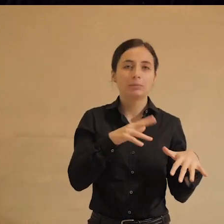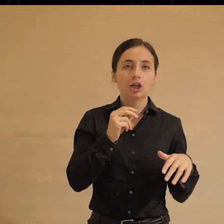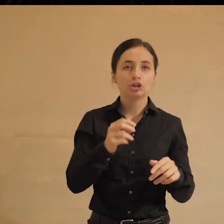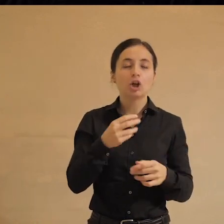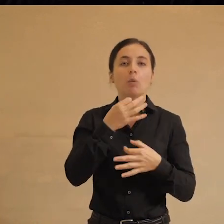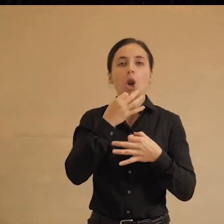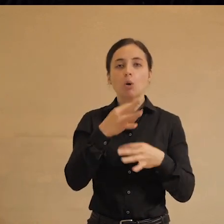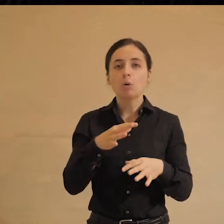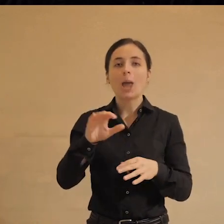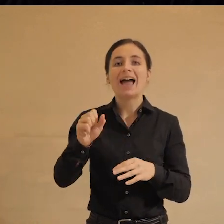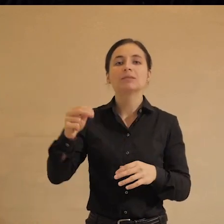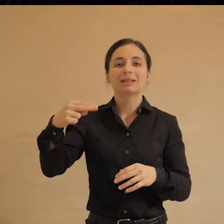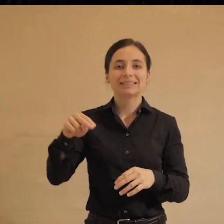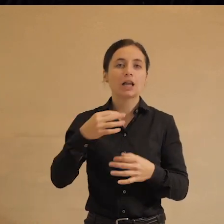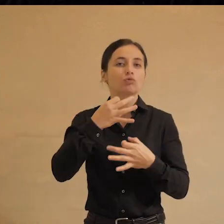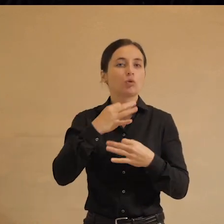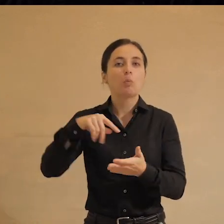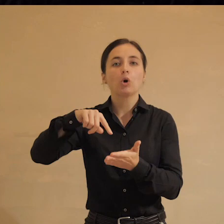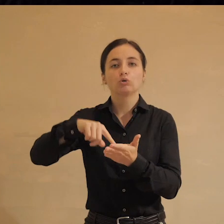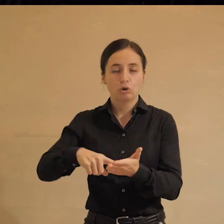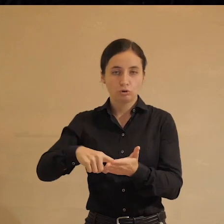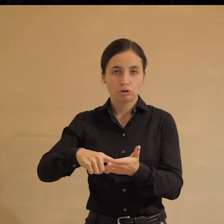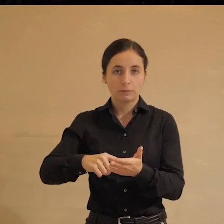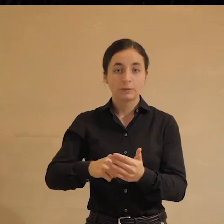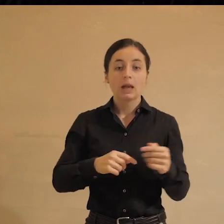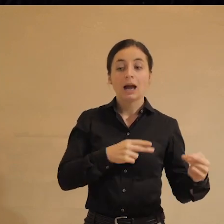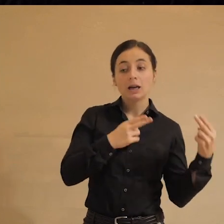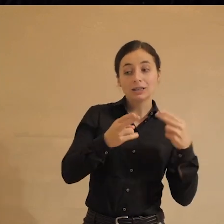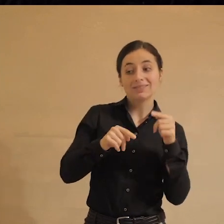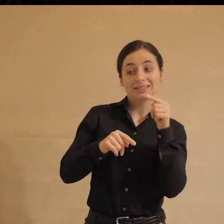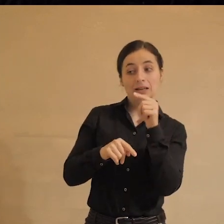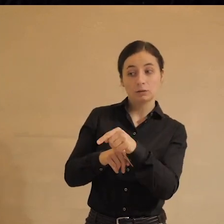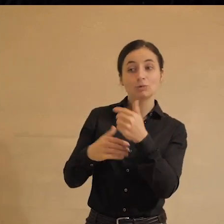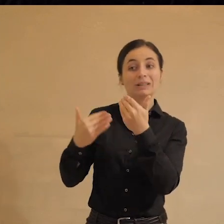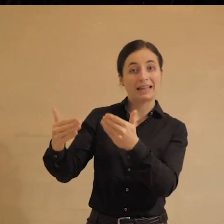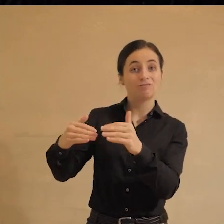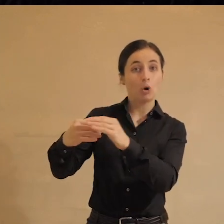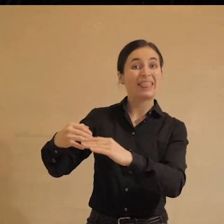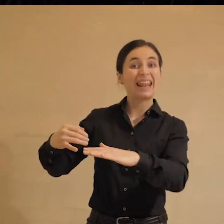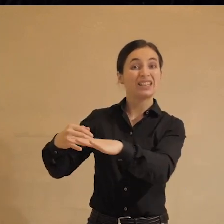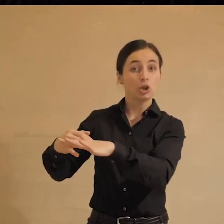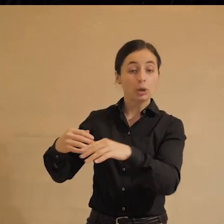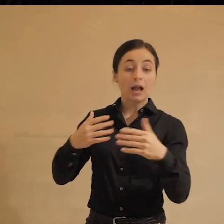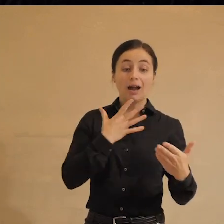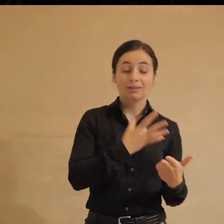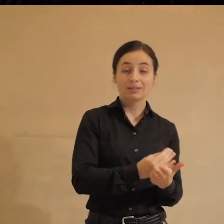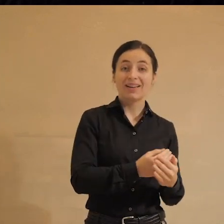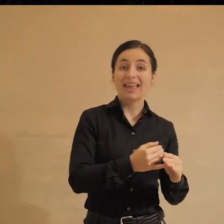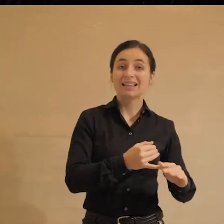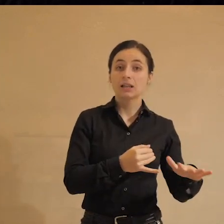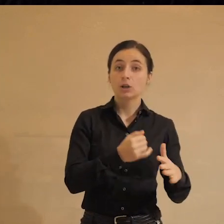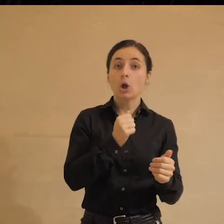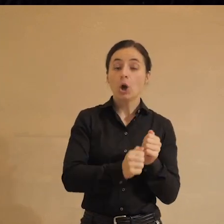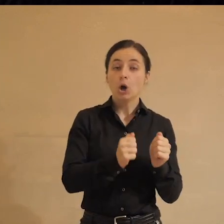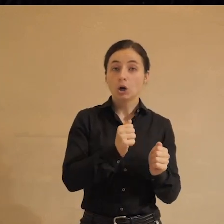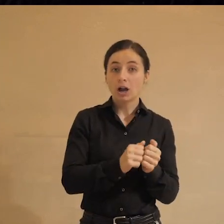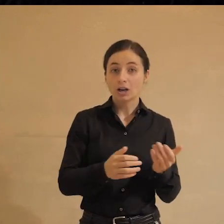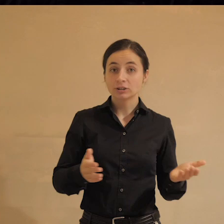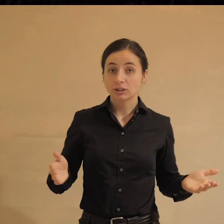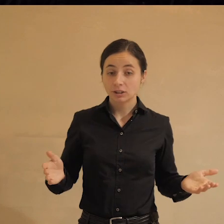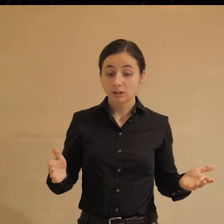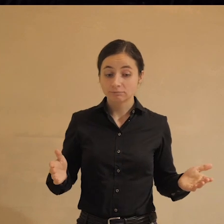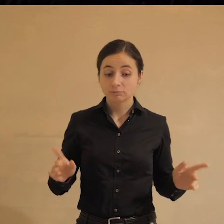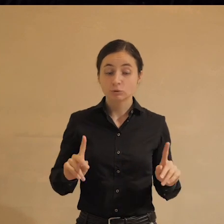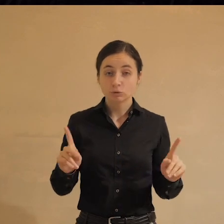любой администратор в любой точке. Тем более, что жаловаться они придут к нему, на его территорию, а на своей территории каждый, как вы понимаете,